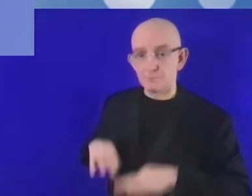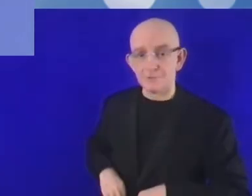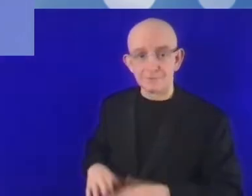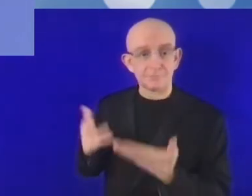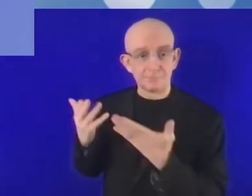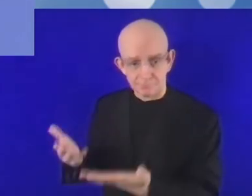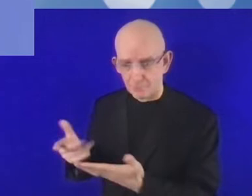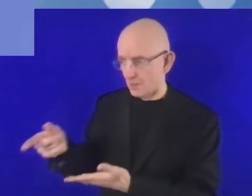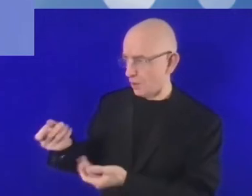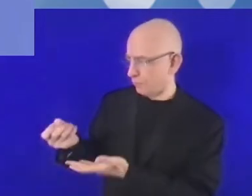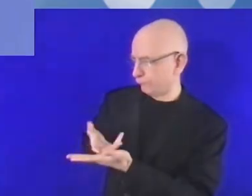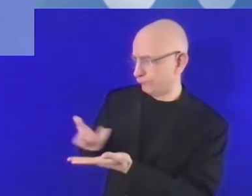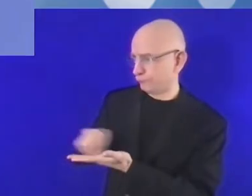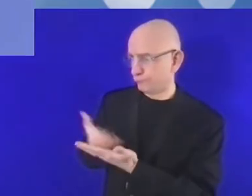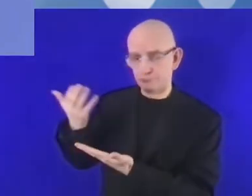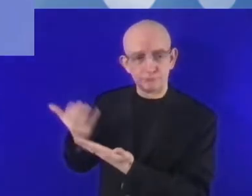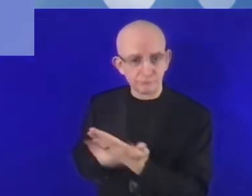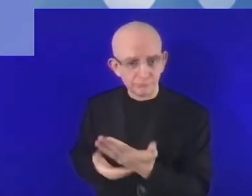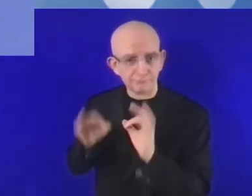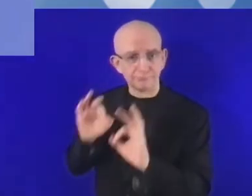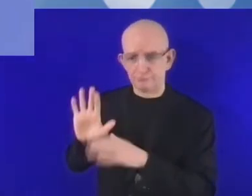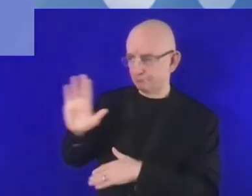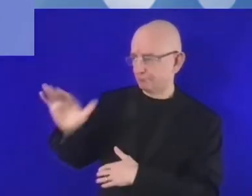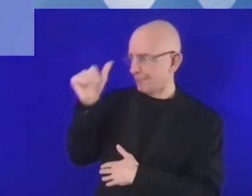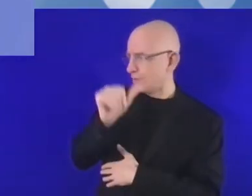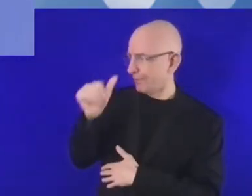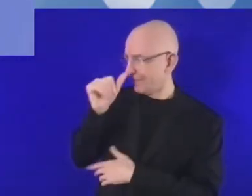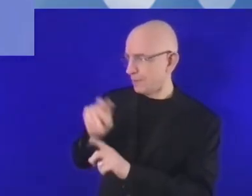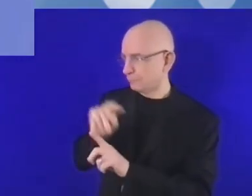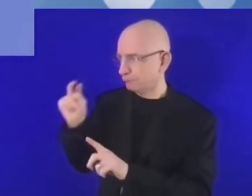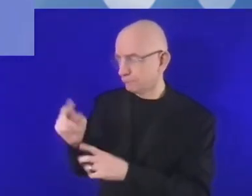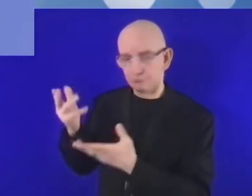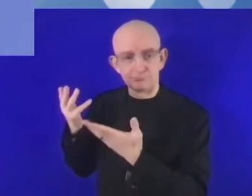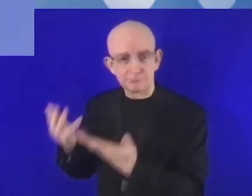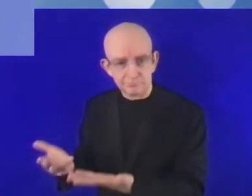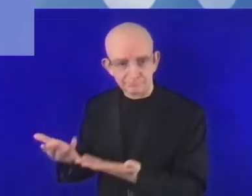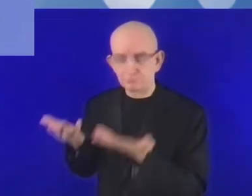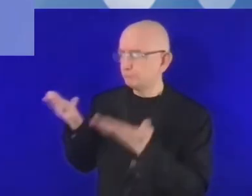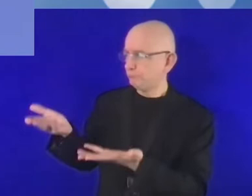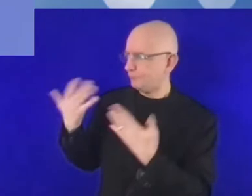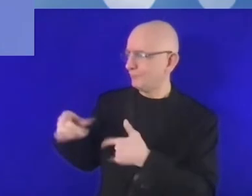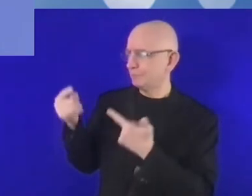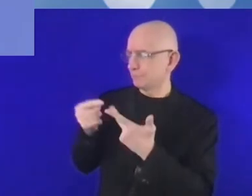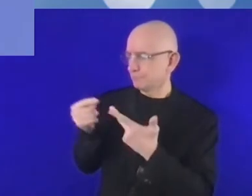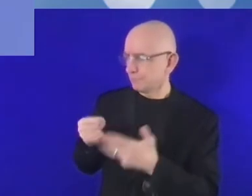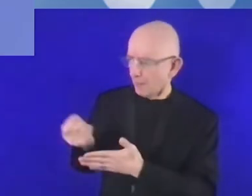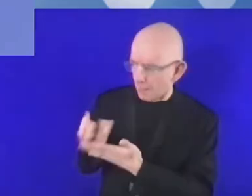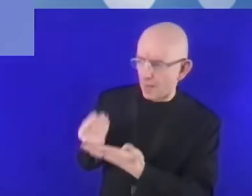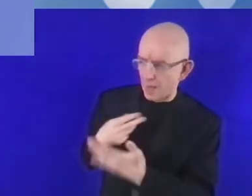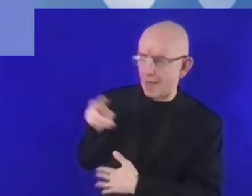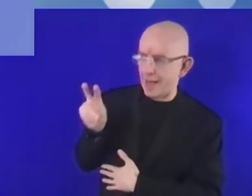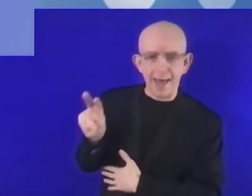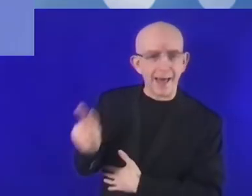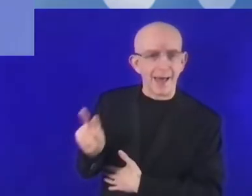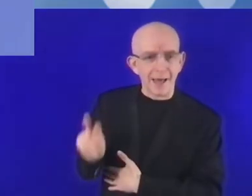etiopską. To ważne, że pani wielokrotnie wspomniała o podejściu wielostronnym, o zaangażowaniu wielostronnym IGF